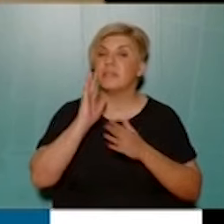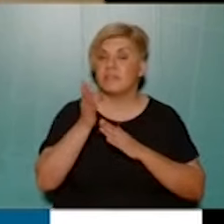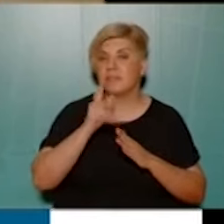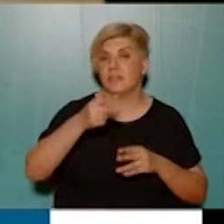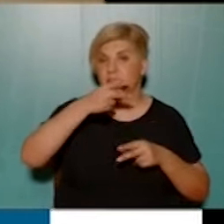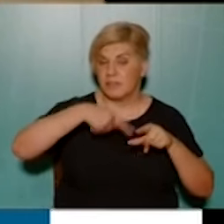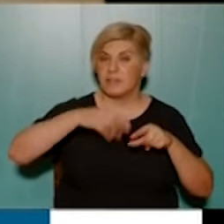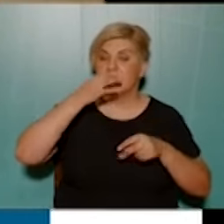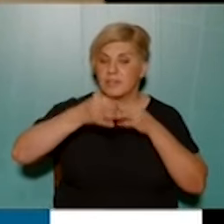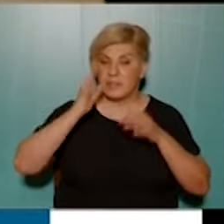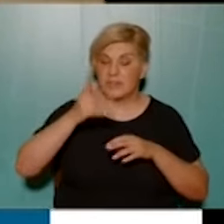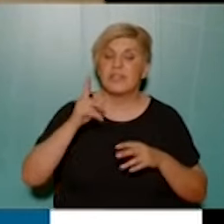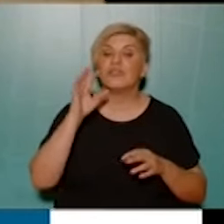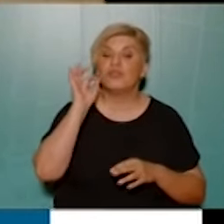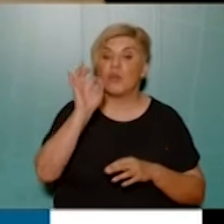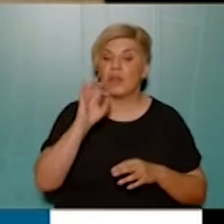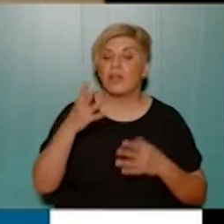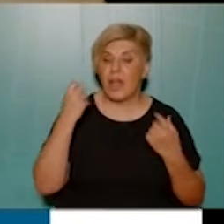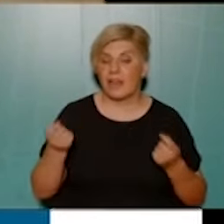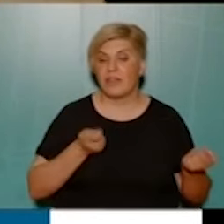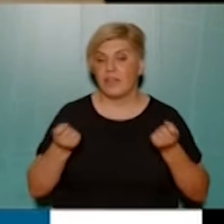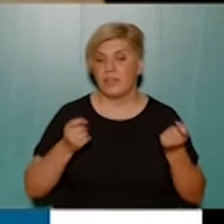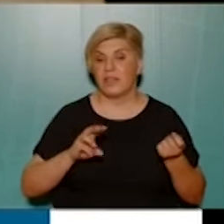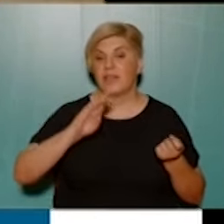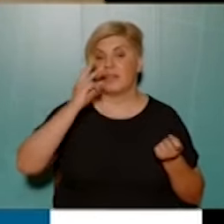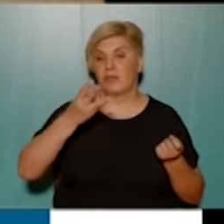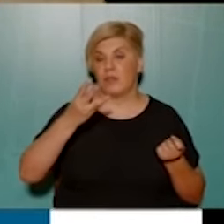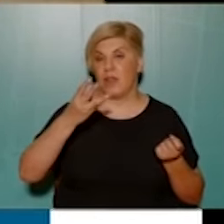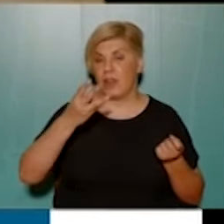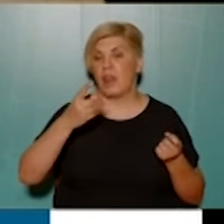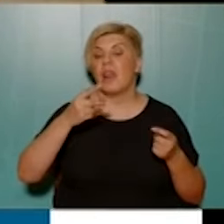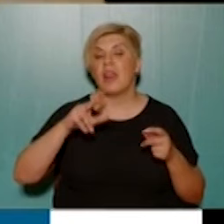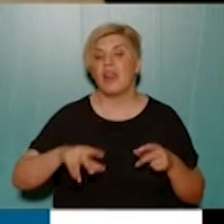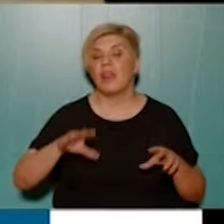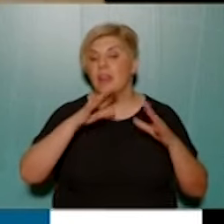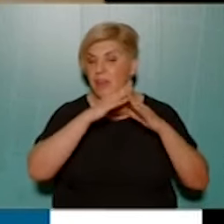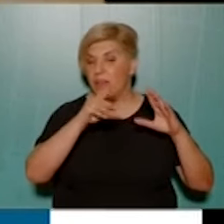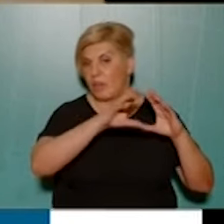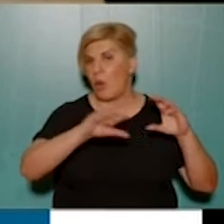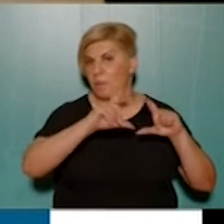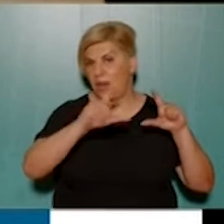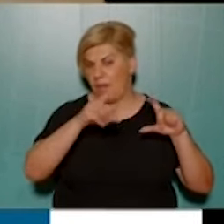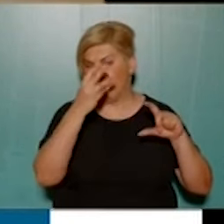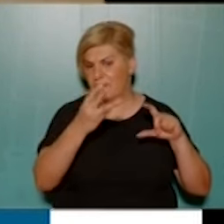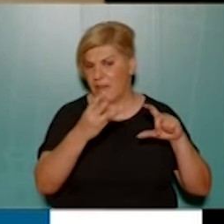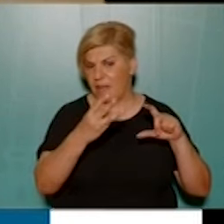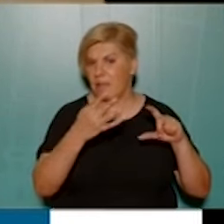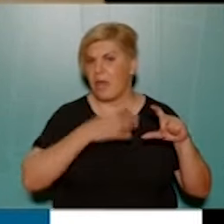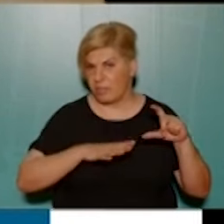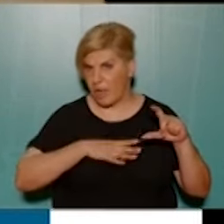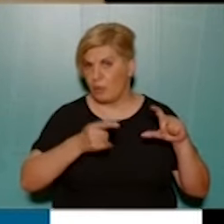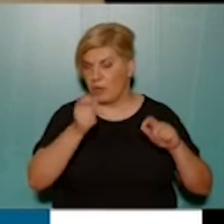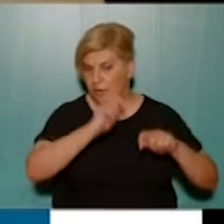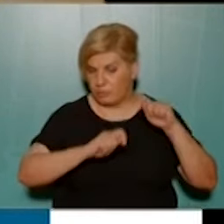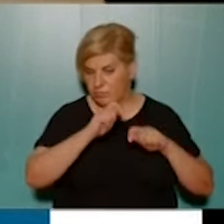από ό,τι καταλαβαίνω, για το τι σκοπεύει η διοίκηση, να κάνει και για τα άλλα τρία λιώμενα, που δεν είναι και πολύς ο χρόνος, στα ένα-δύο χρόνια, άμα θέλουμε να